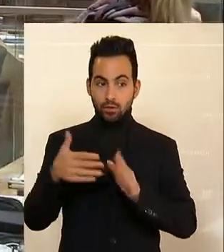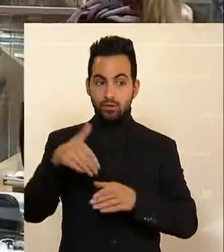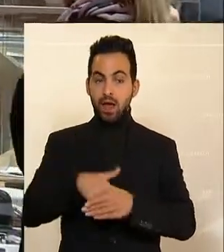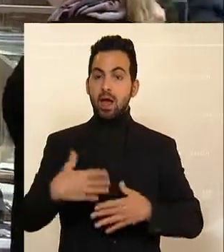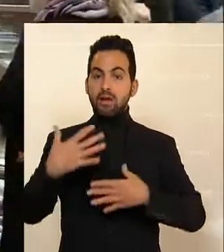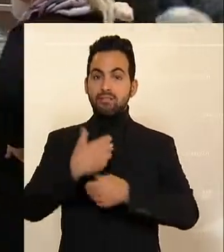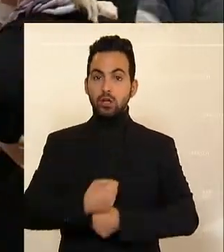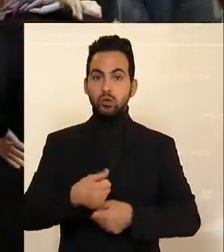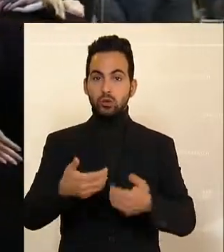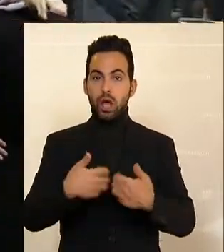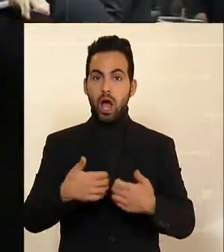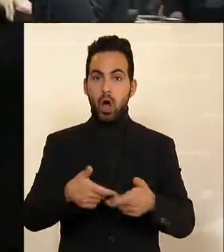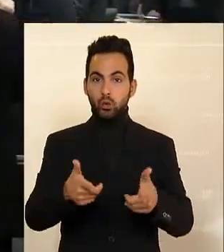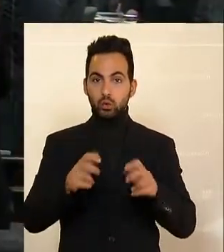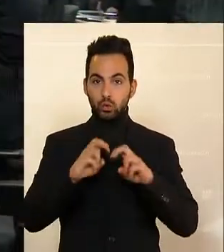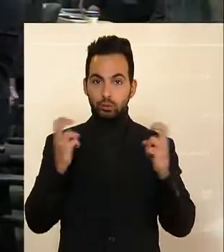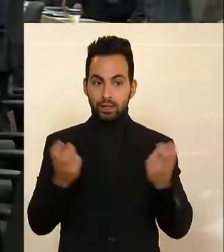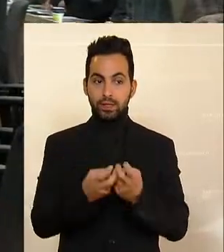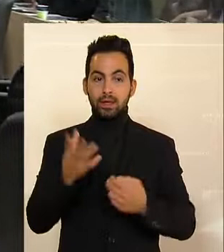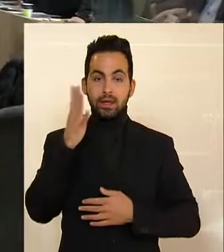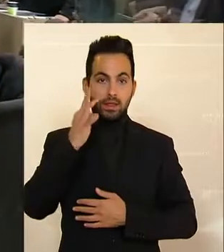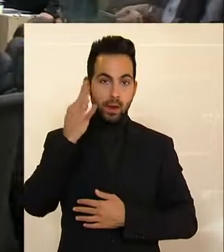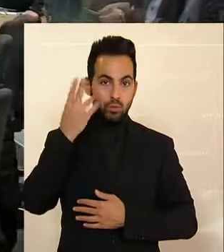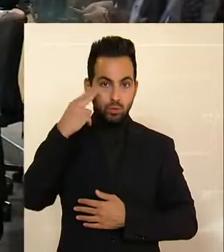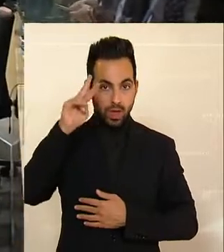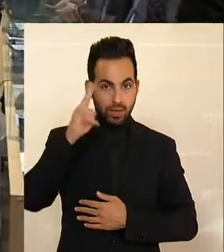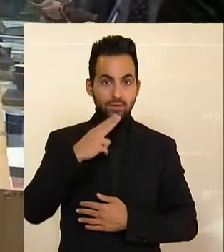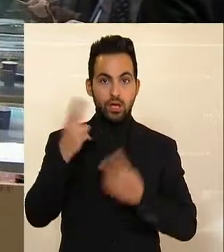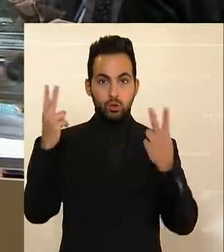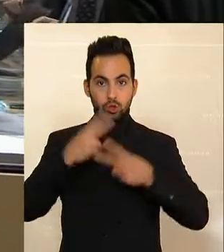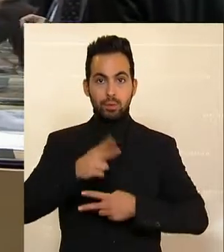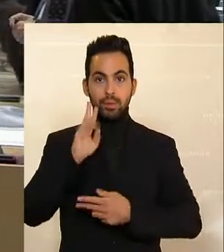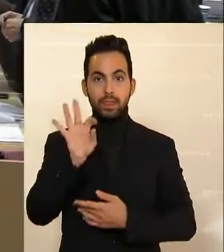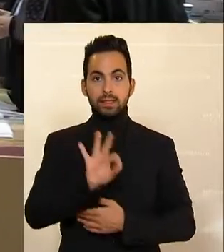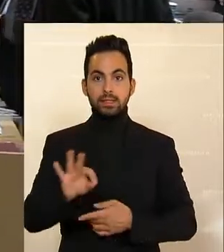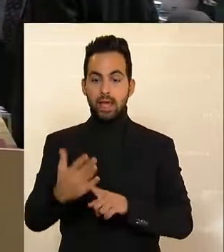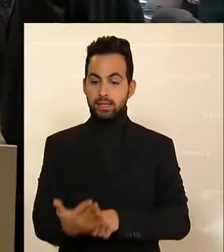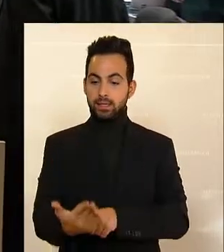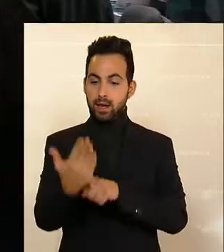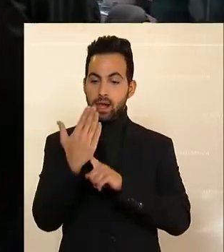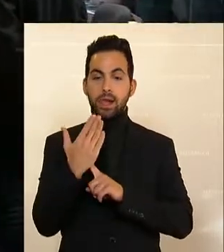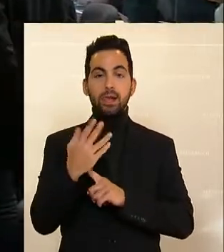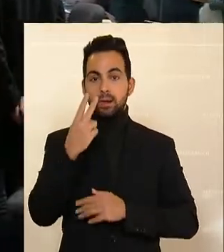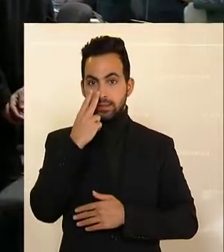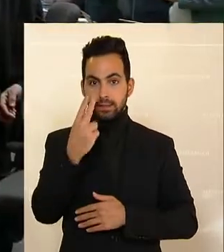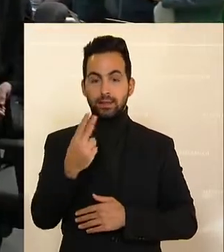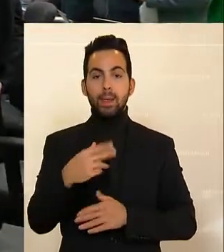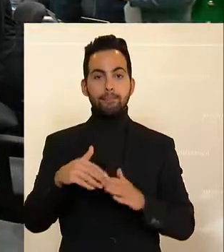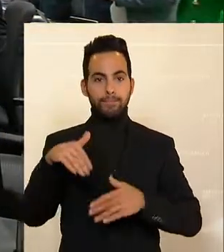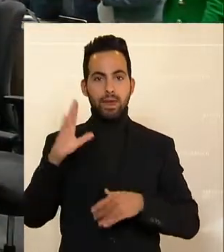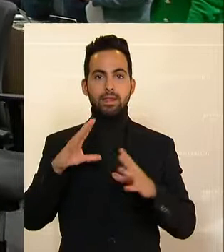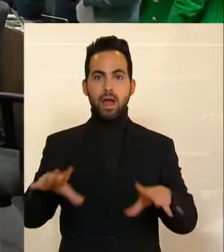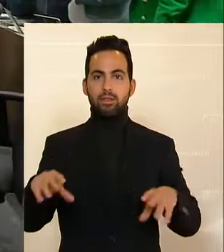Ausschussberichts. Und wir suchen jene Damen und Herren, die dem die Zustimmung geben, um ein entsprechendes Zeichen. Das ist mit